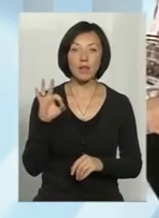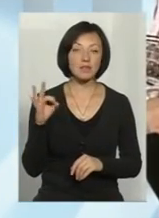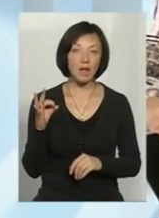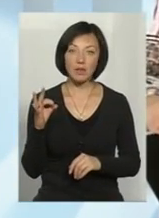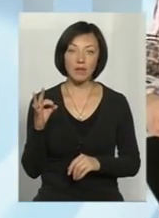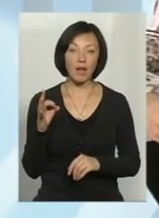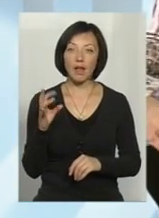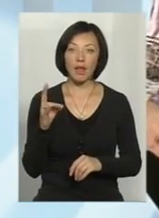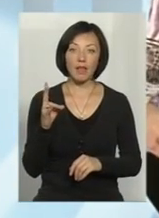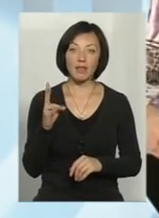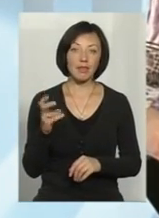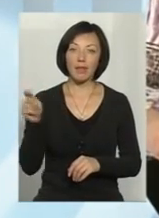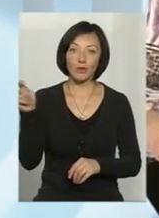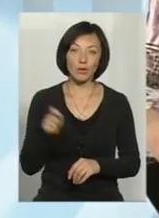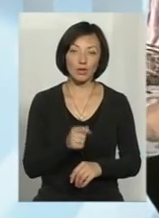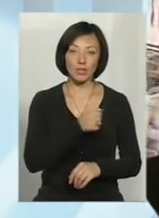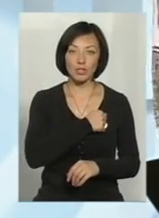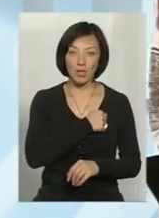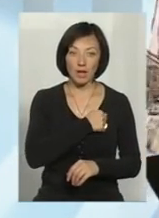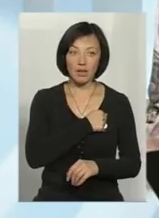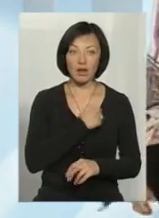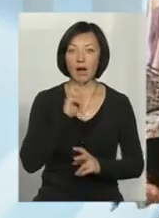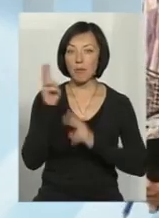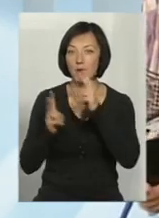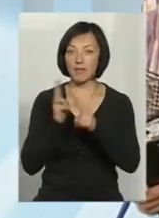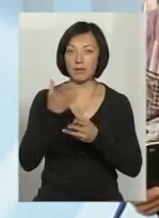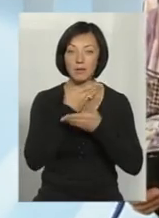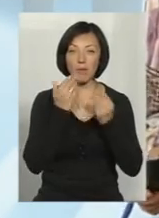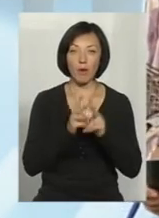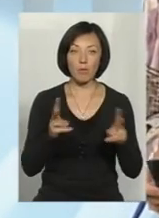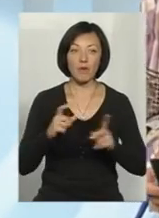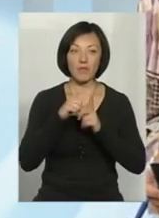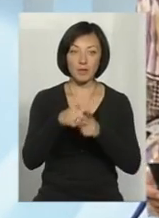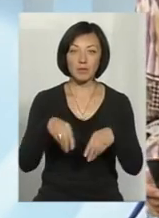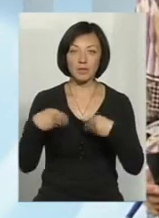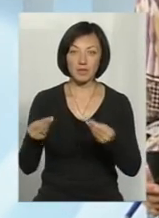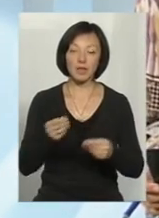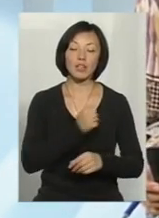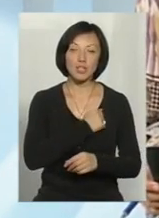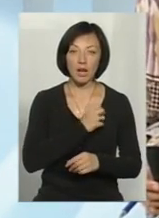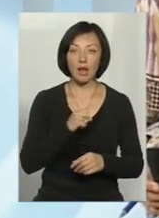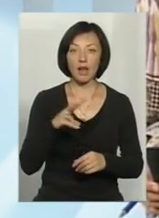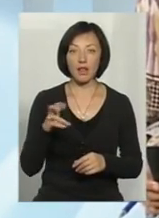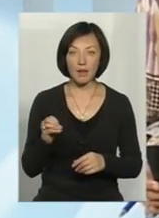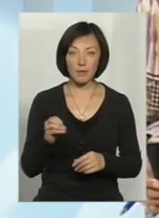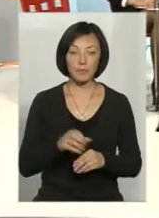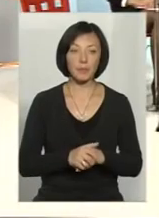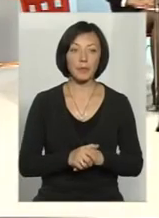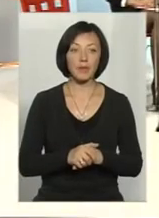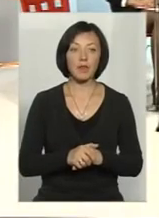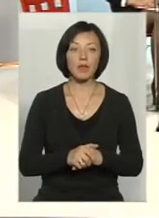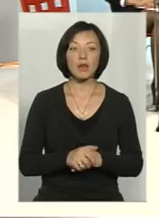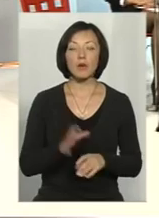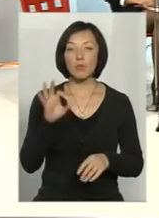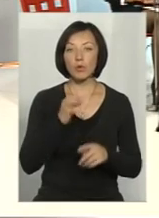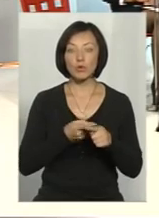не доїхав, і, на жаль, апелювати вам нема кому, і відповіді дати на запитання теж. Крім того, зазначу, що про